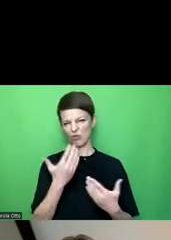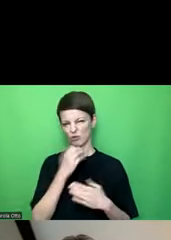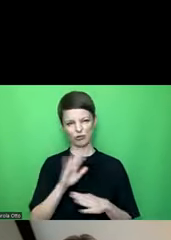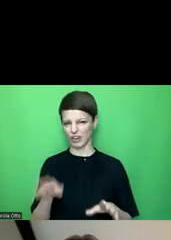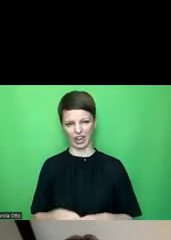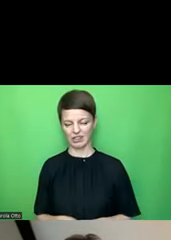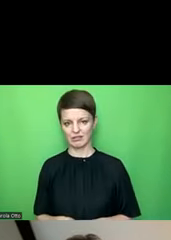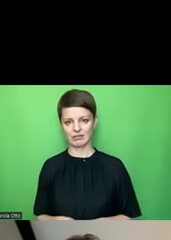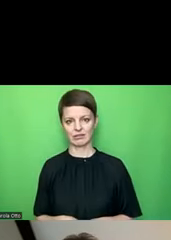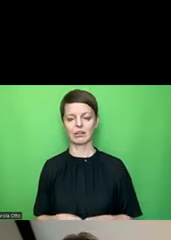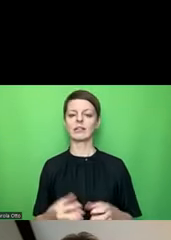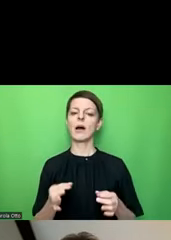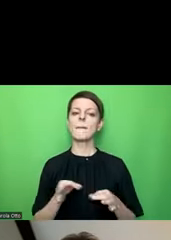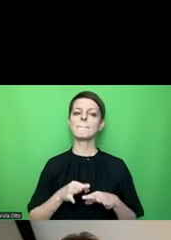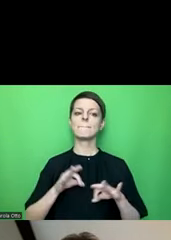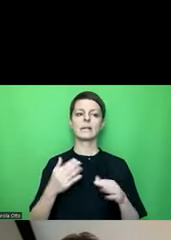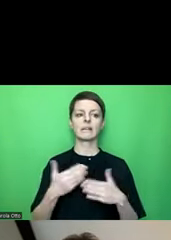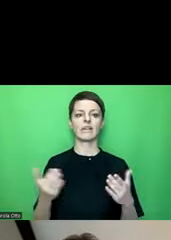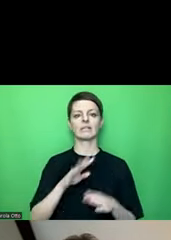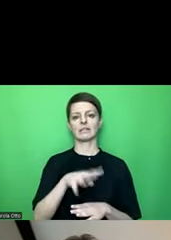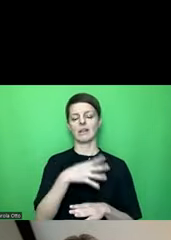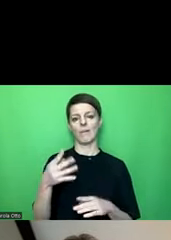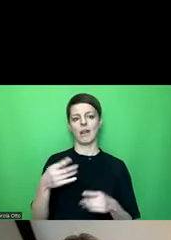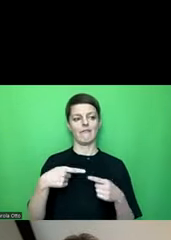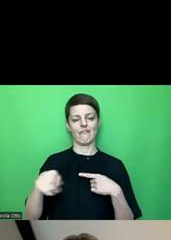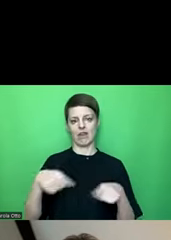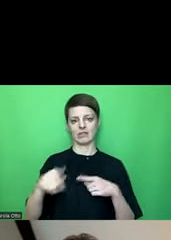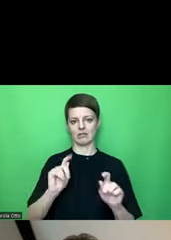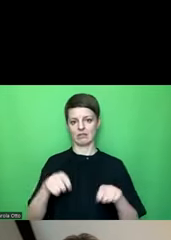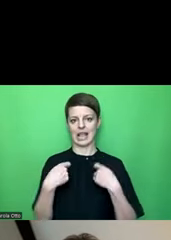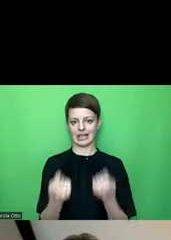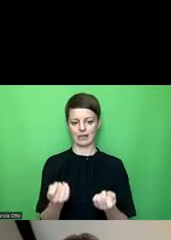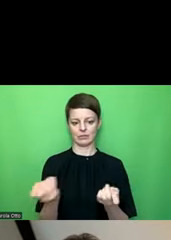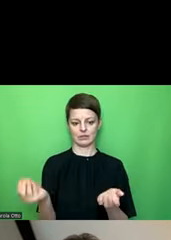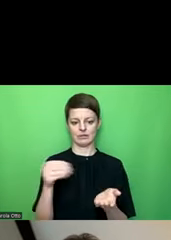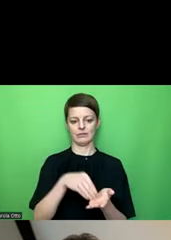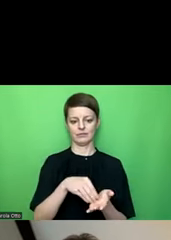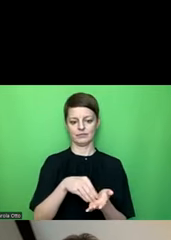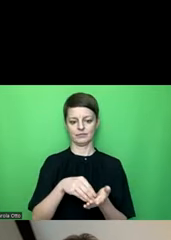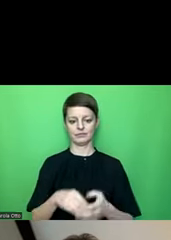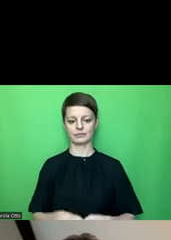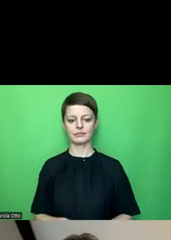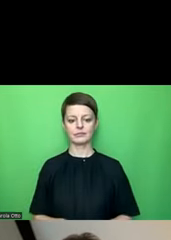Es ist besser dann wirklich auf die Tabelle zu verweisen, in der die Ergebnisse stehen sind.